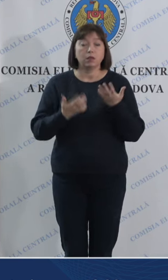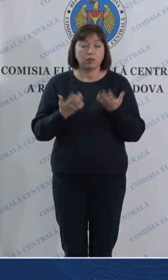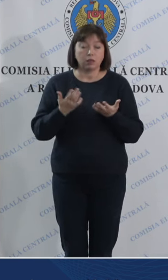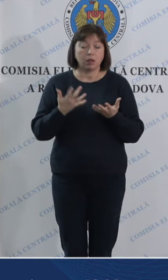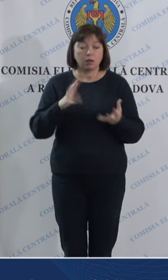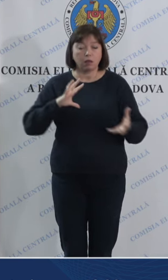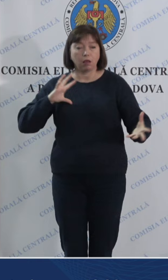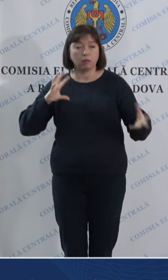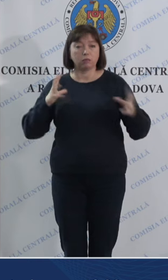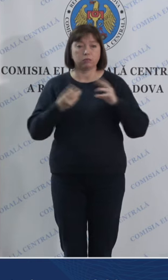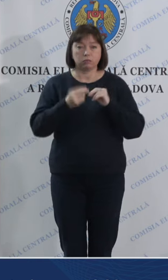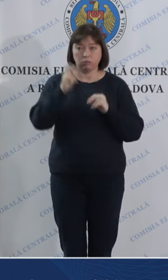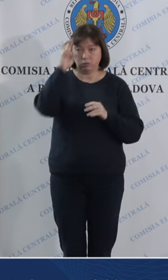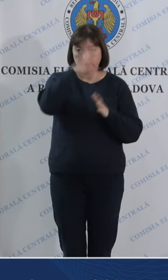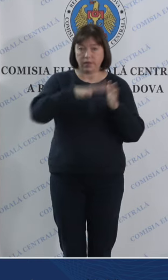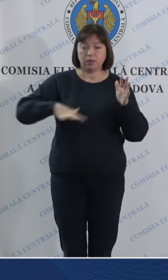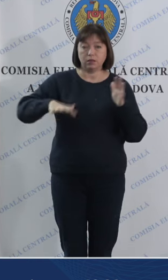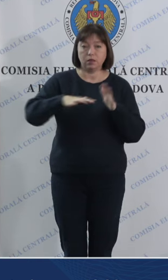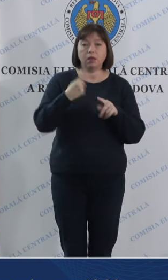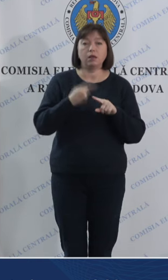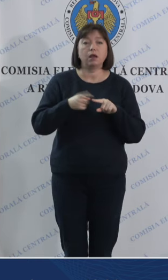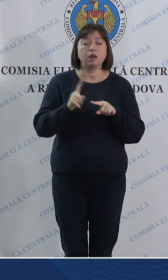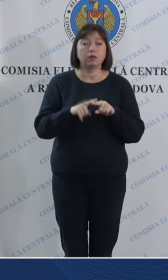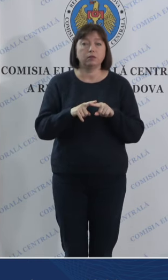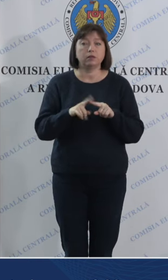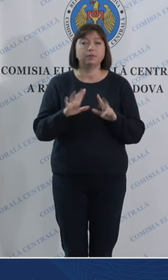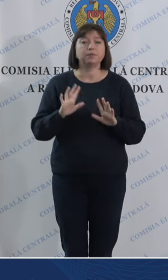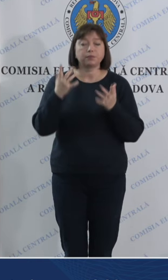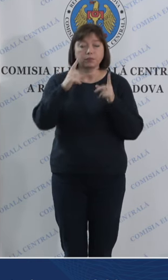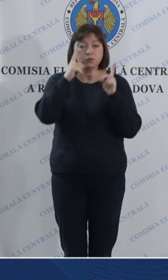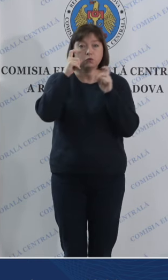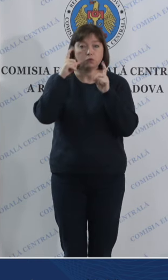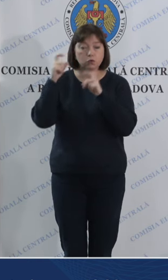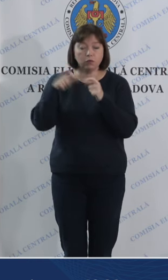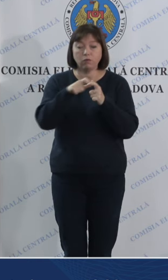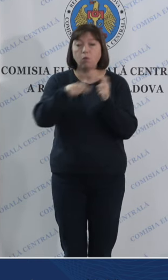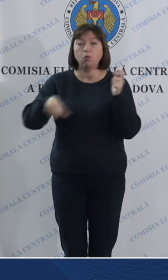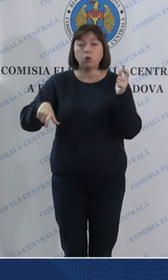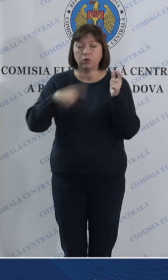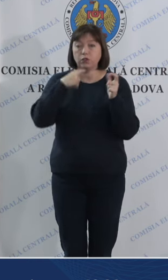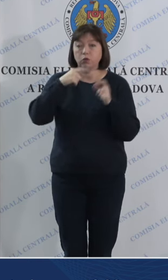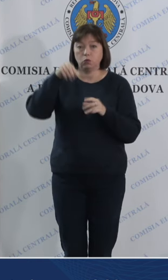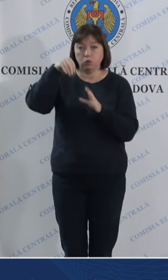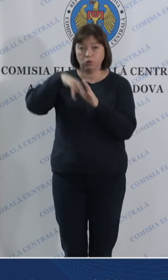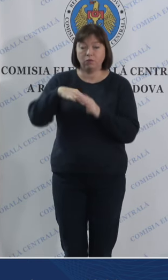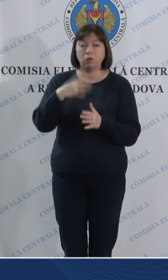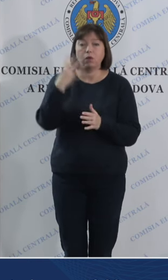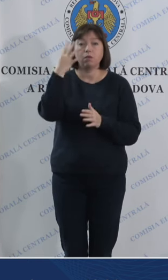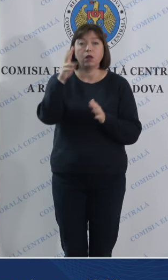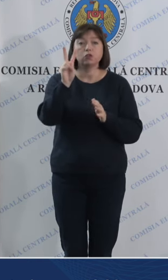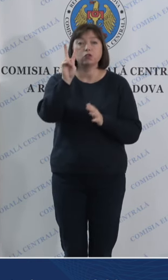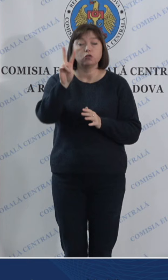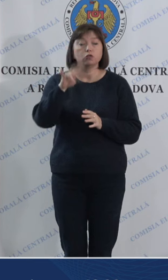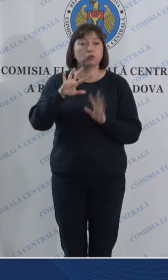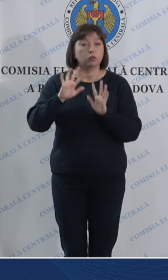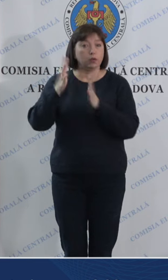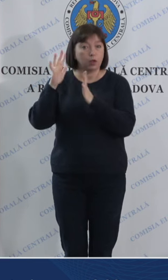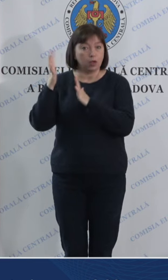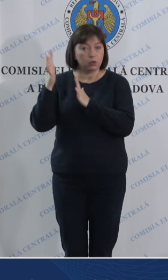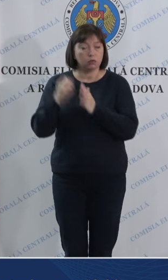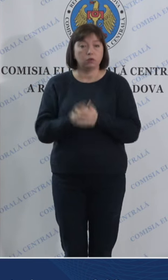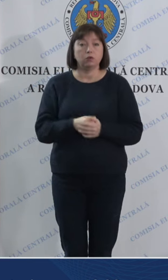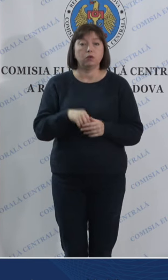totalizăm pe țară vorbim de cazuri de fotografiere a buletinului de vot 42 de cazuri